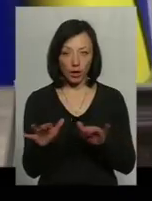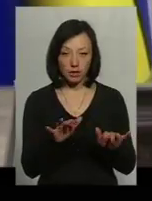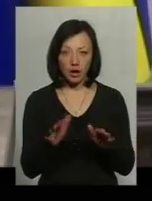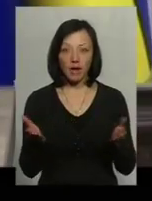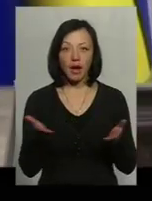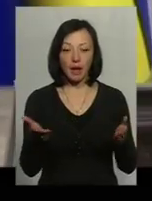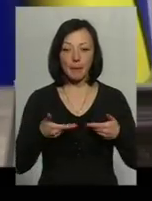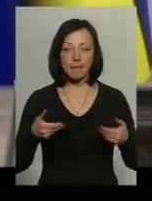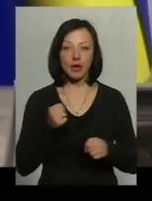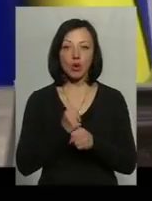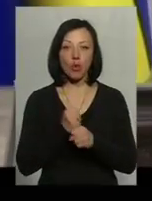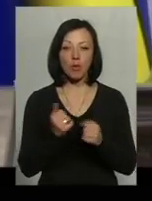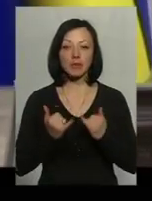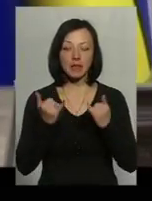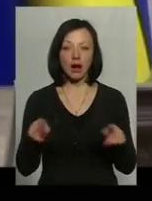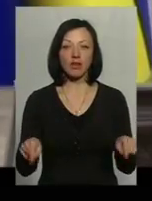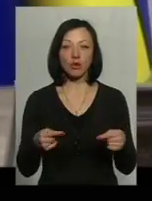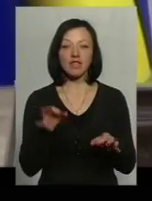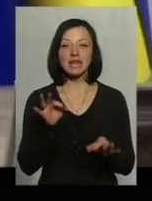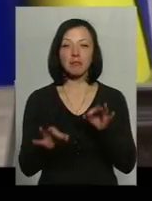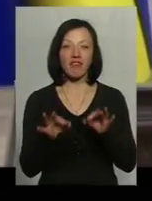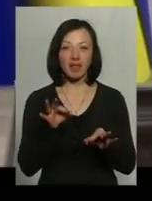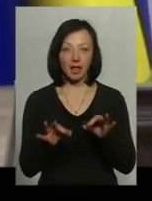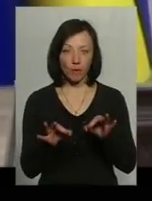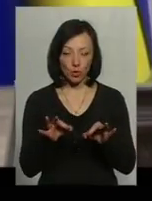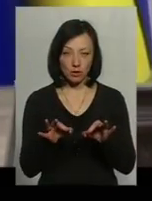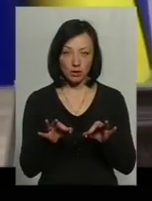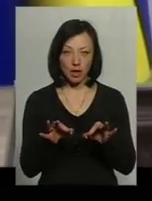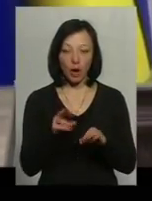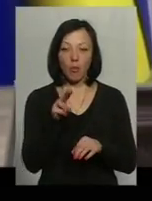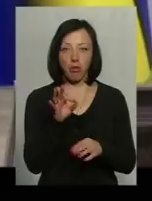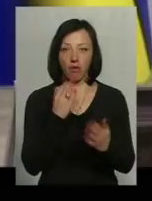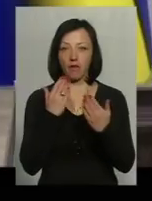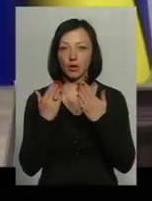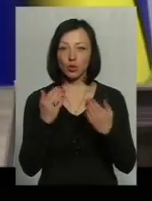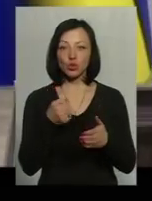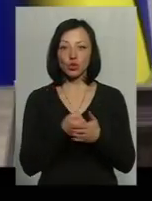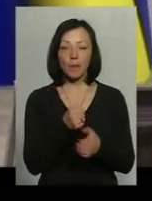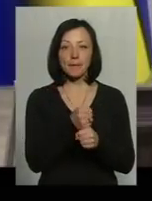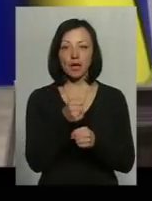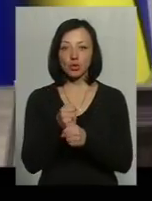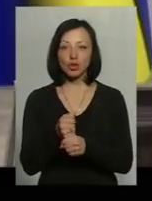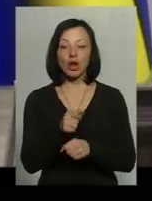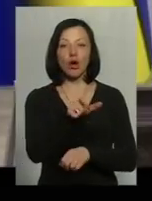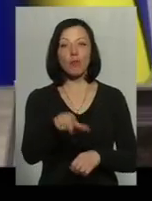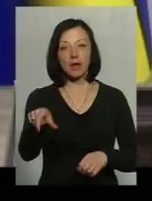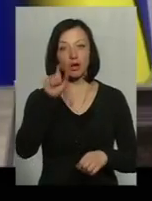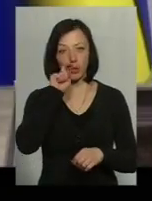які ми робимо для відновлення справедливості по відношенню до працюючих громадян України.